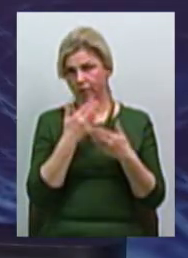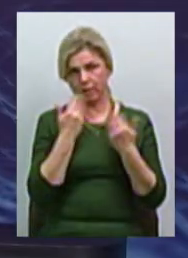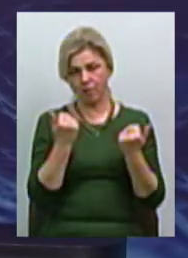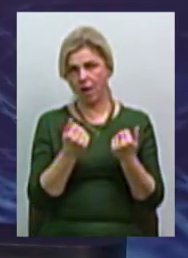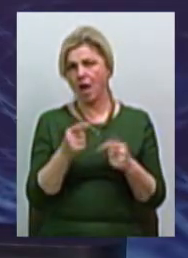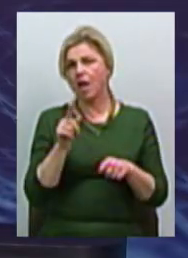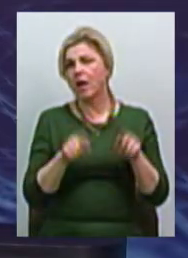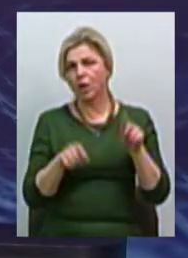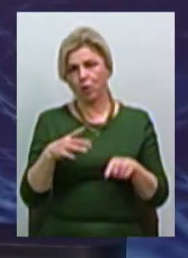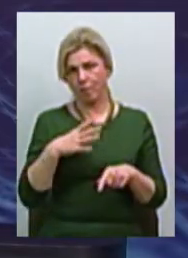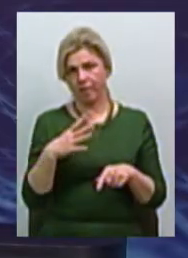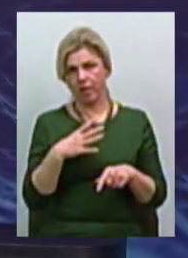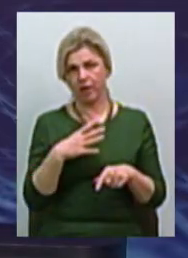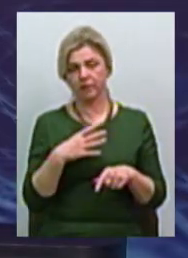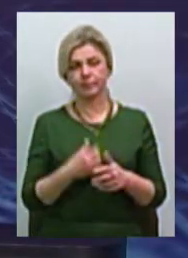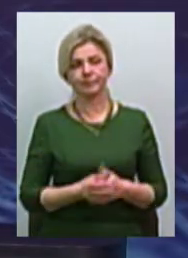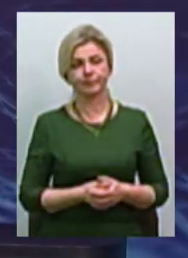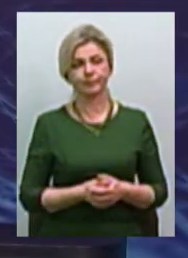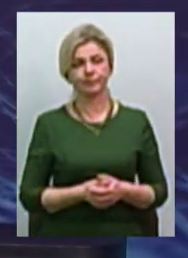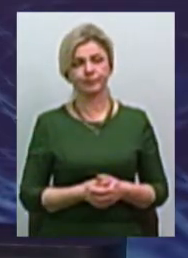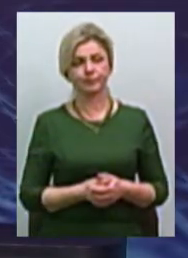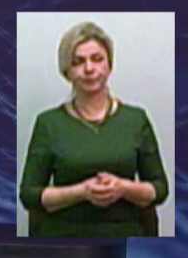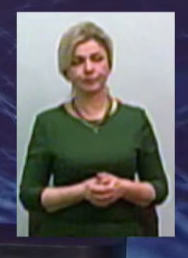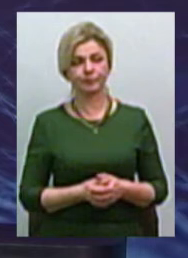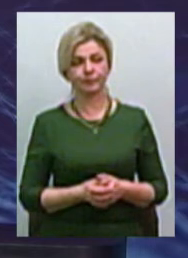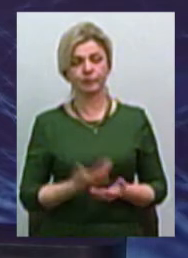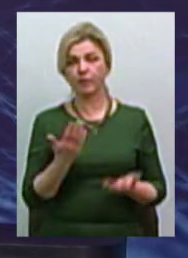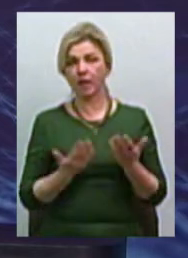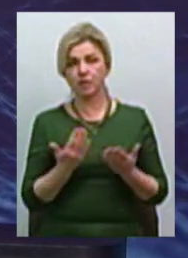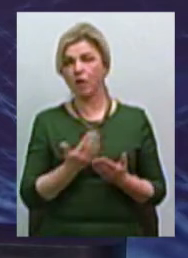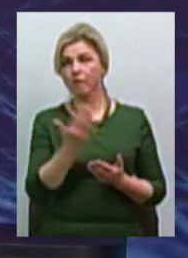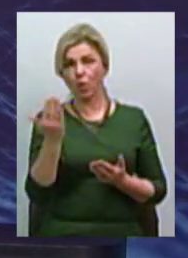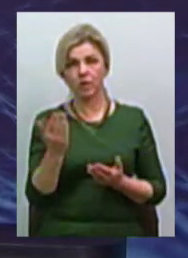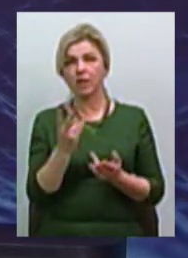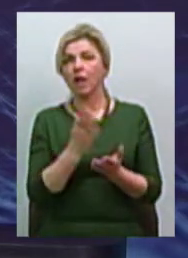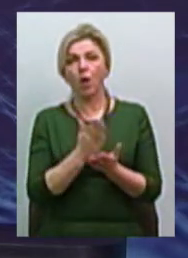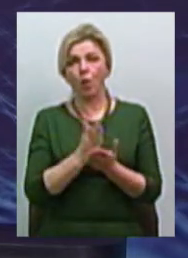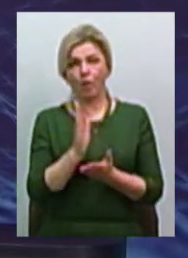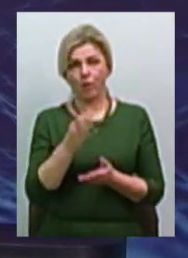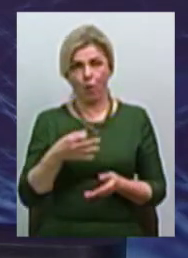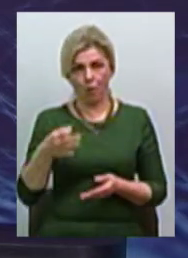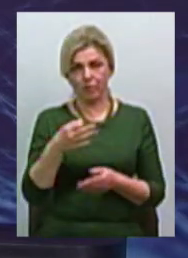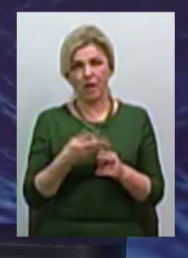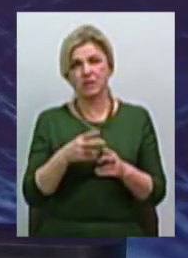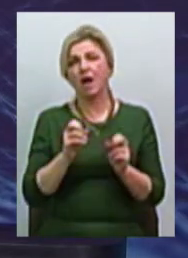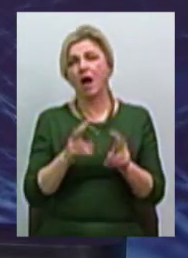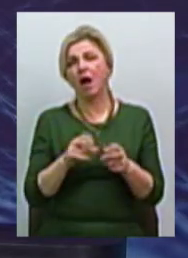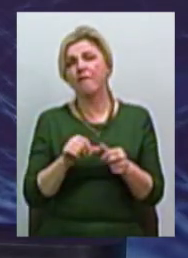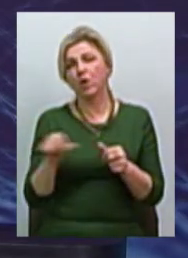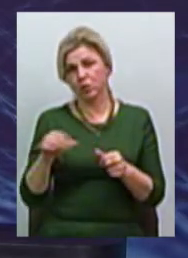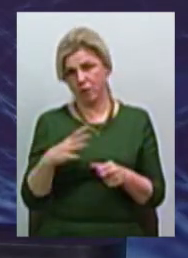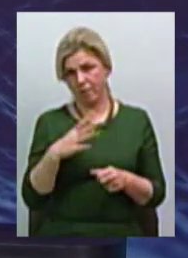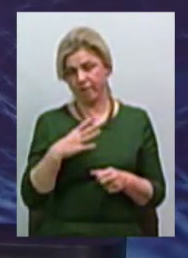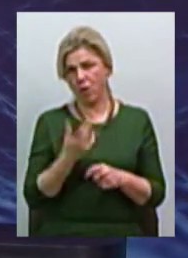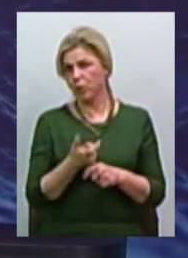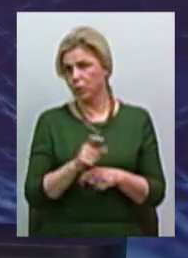буває, коли вони дійсно не в області. Якщо вони не знаходяться в області, таке, як виключення вона буває. Дуже рідко.